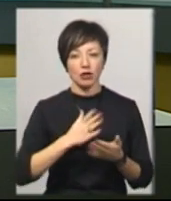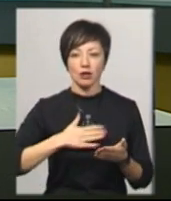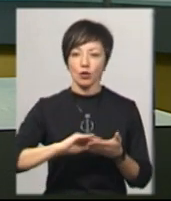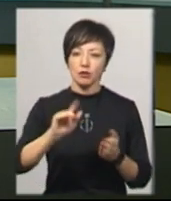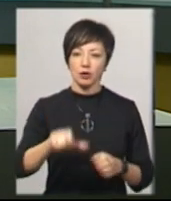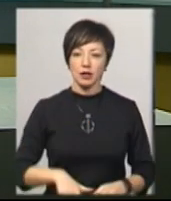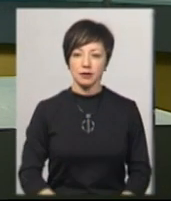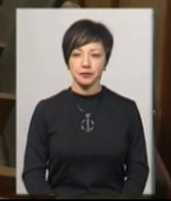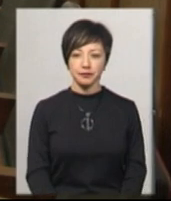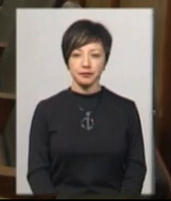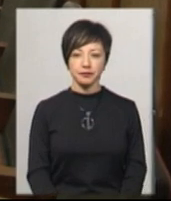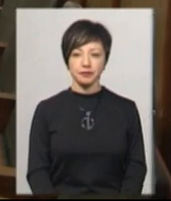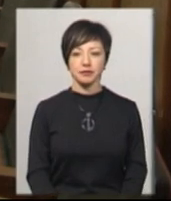Шпулак.